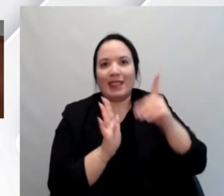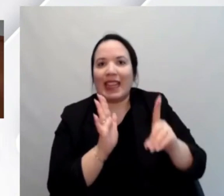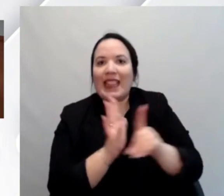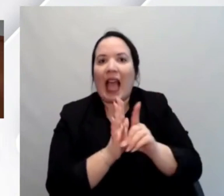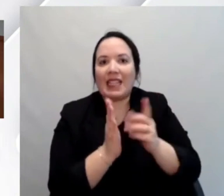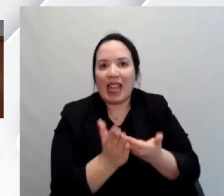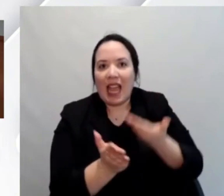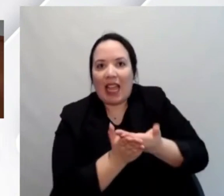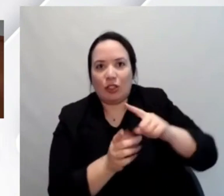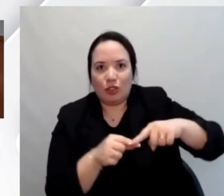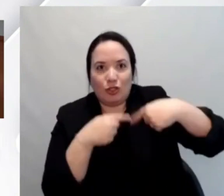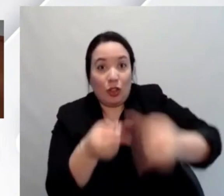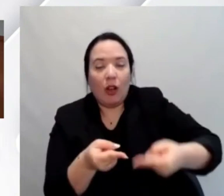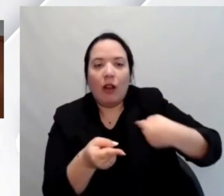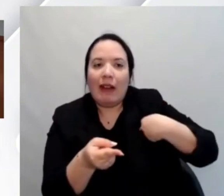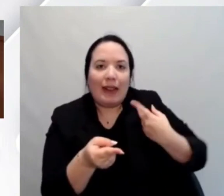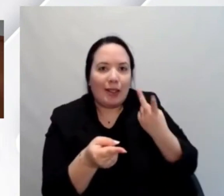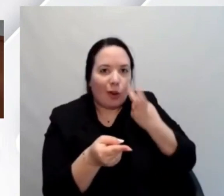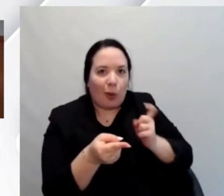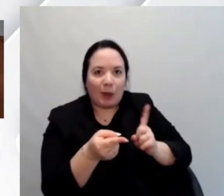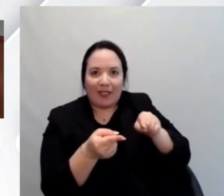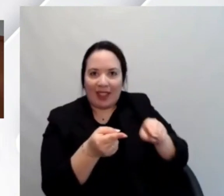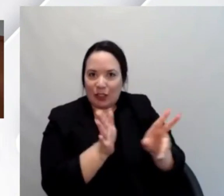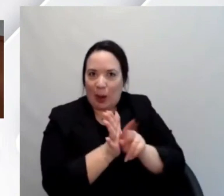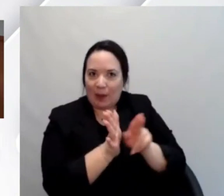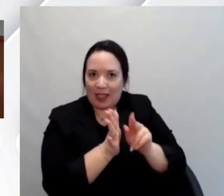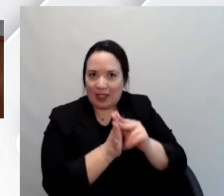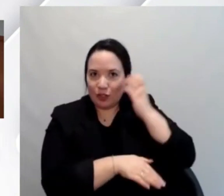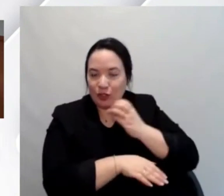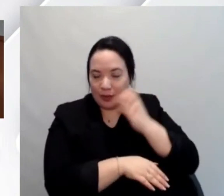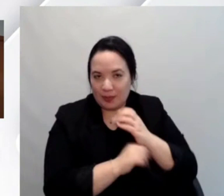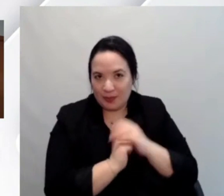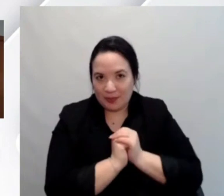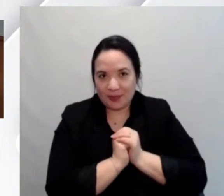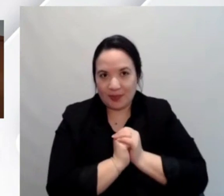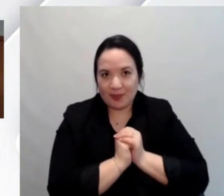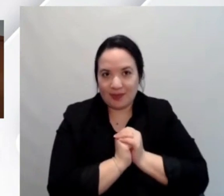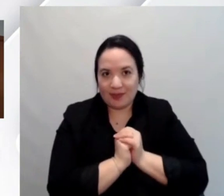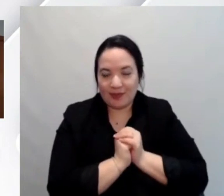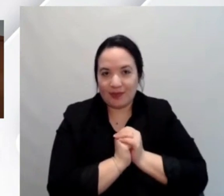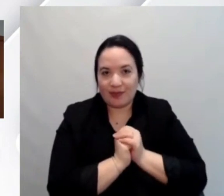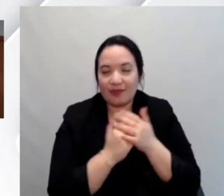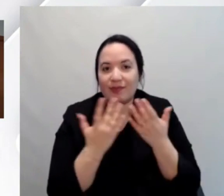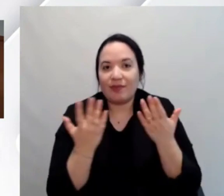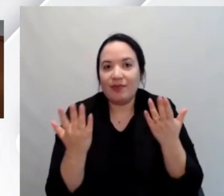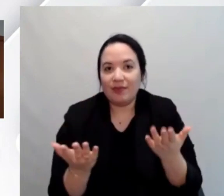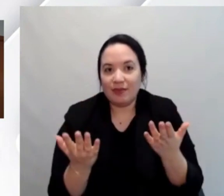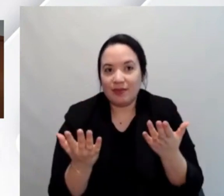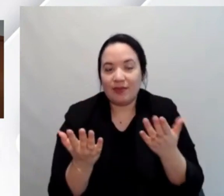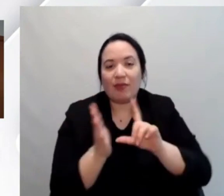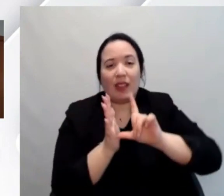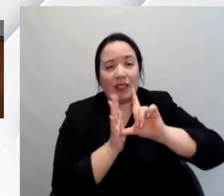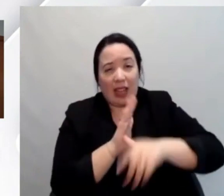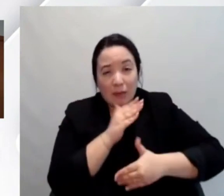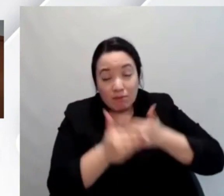prendevano in considerazione appunto le app mobile. si è arrivati poi